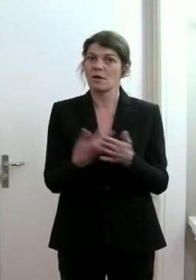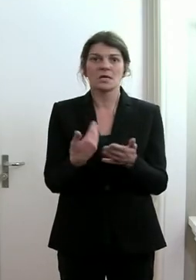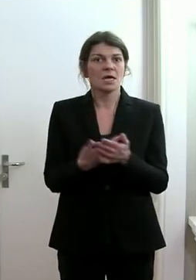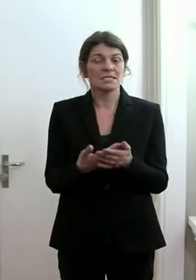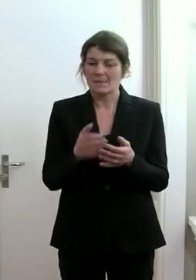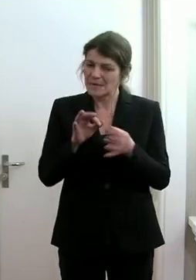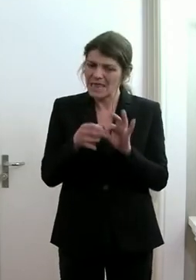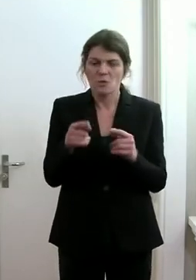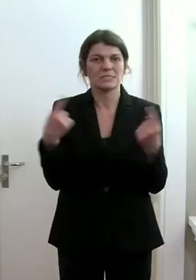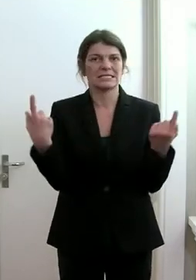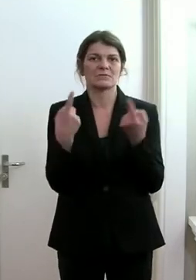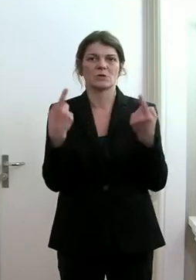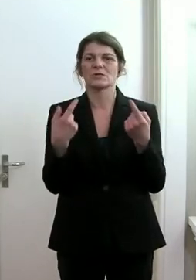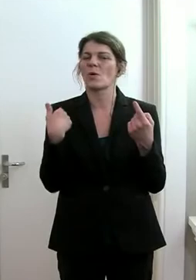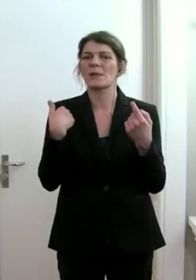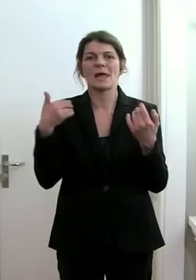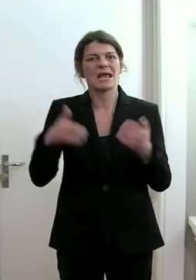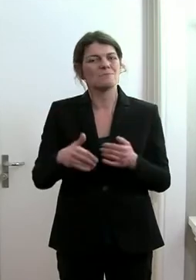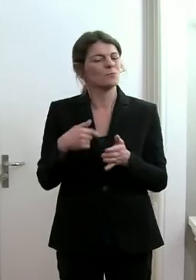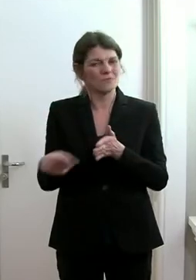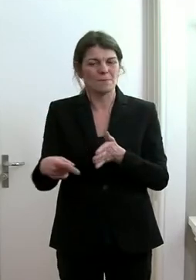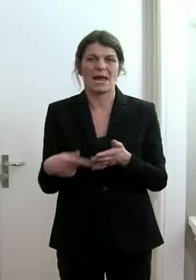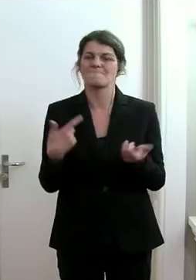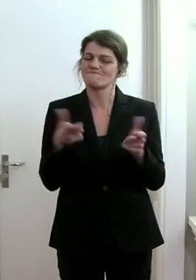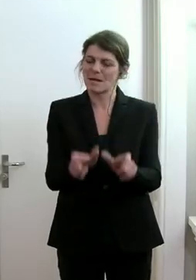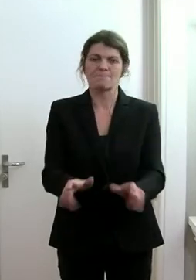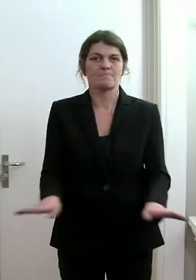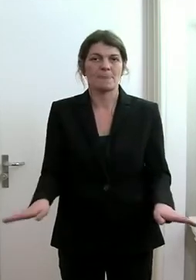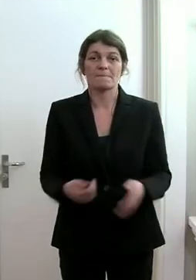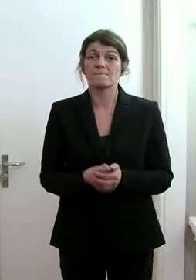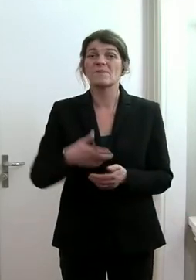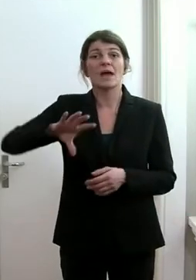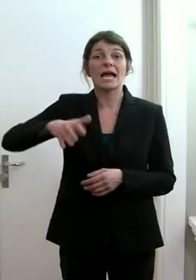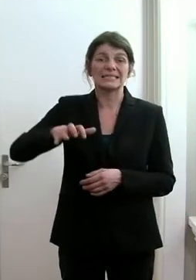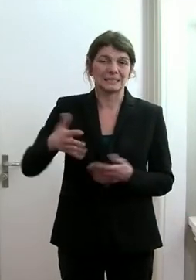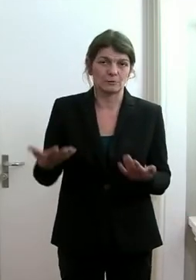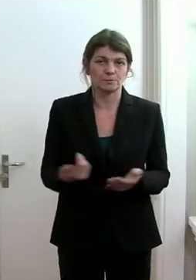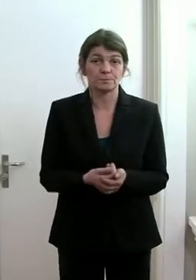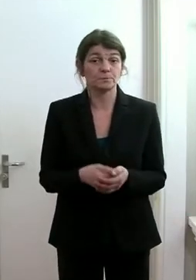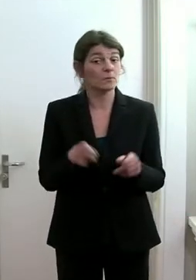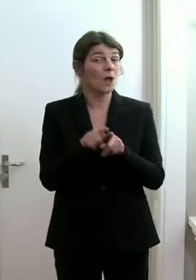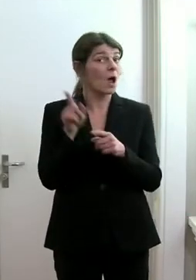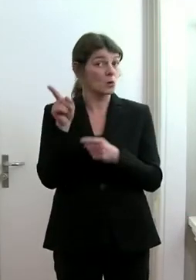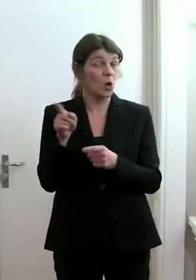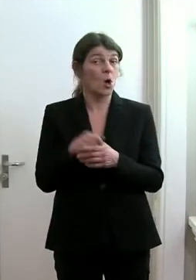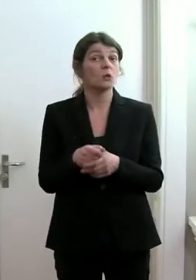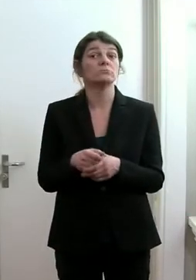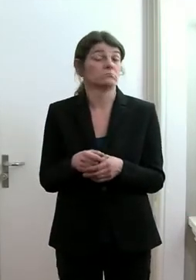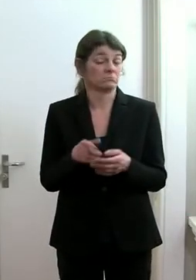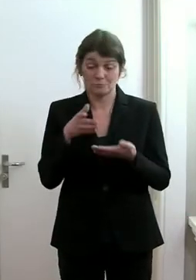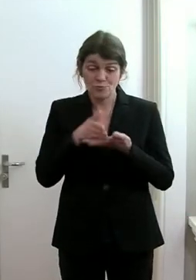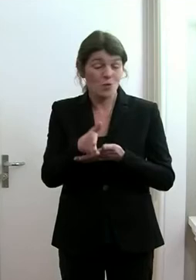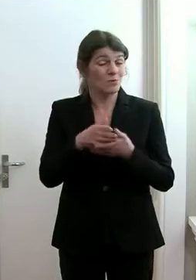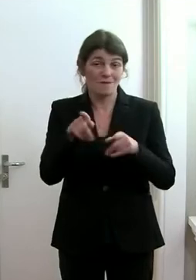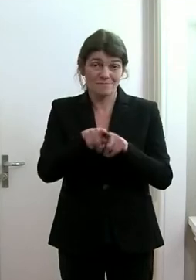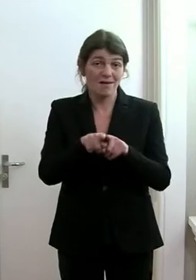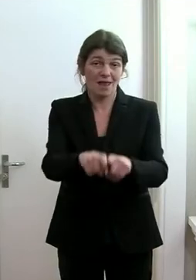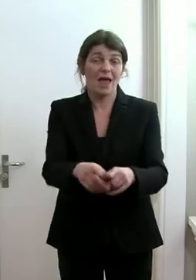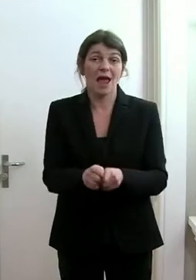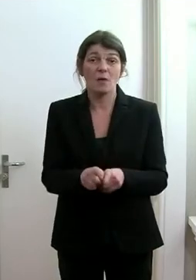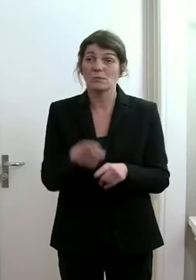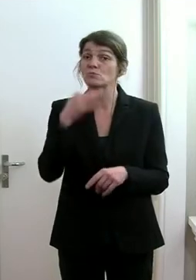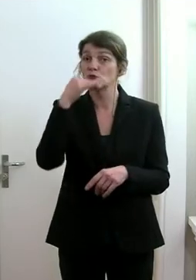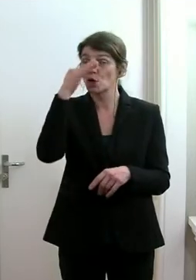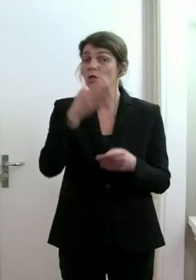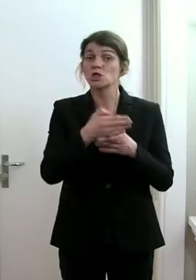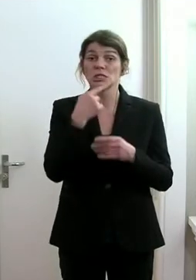genau diese Situationen jetzt vermeiden. Zu den Casinos. Auch da, es ist stringent. Ich habe im Sommer